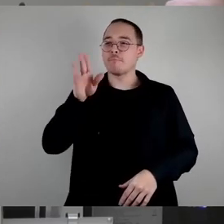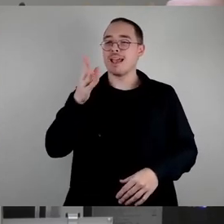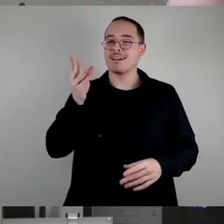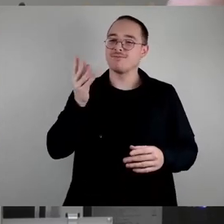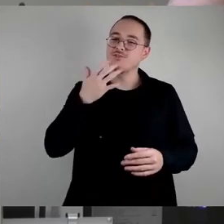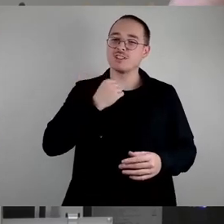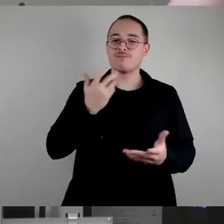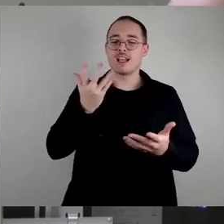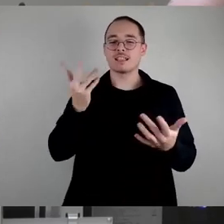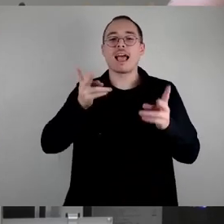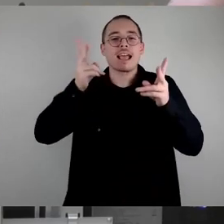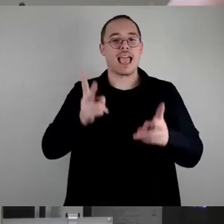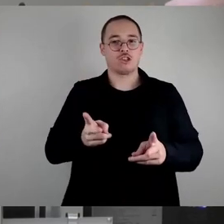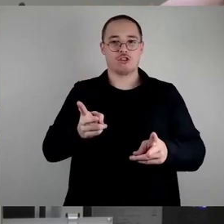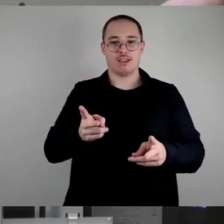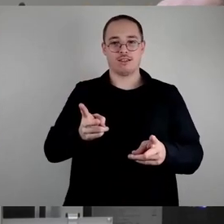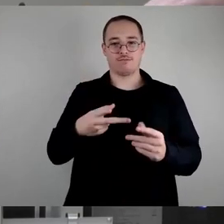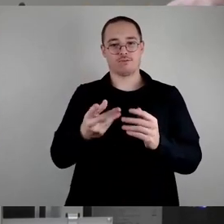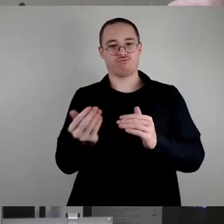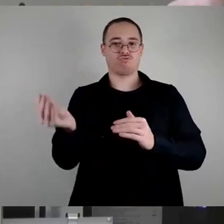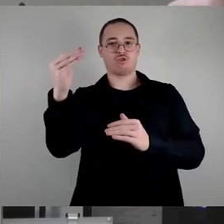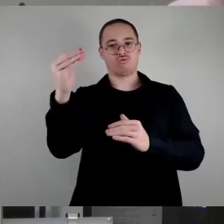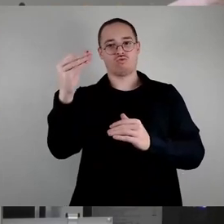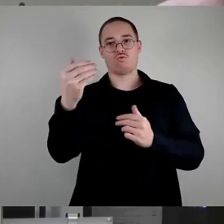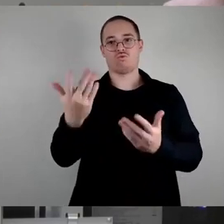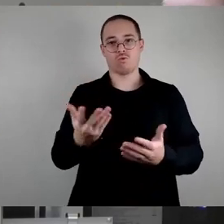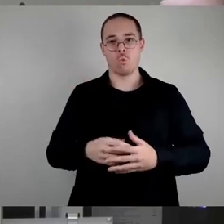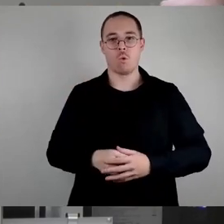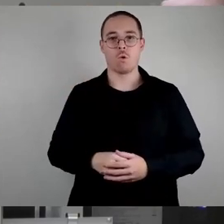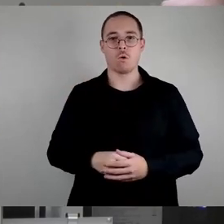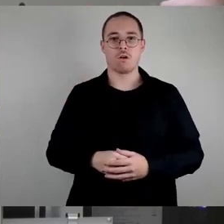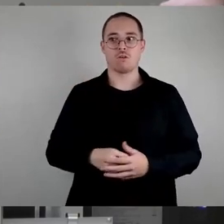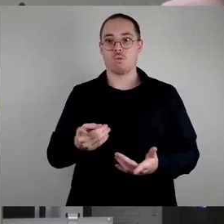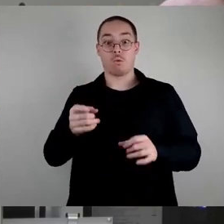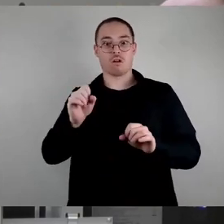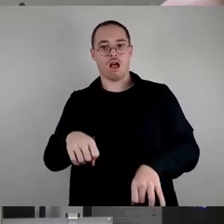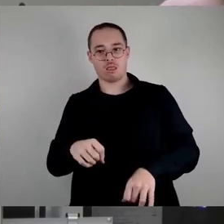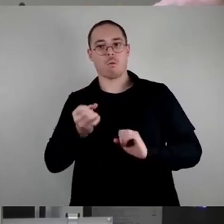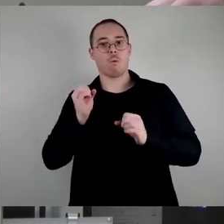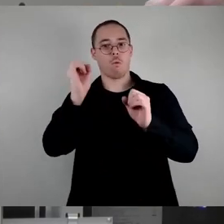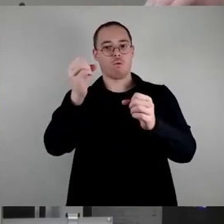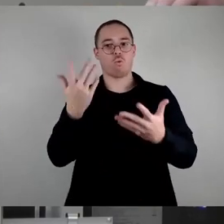und dann hat er damit Erfolg oder nicht Erfolg, und das bleibt dann, sage ich mal, dem allgemeinen Belieben, der...